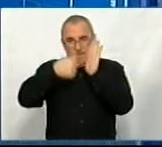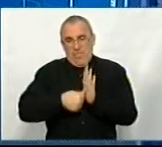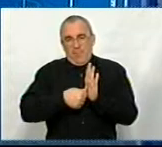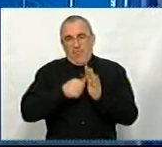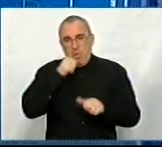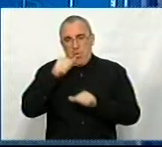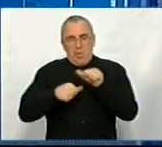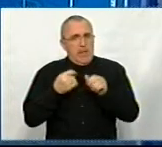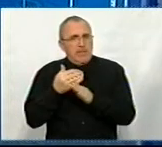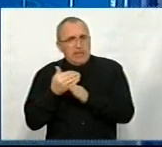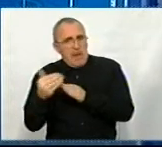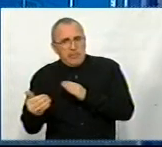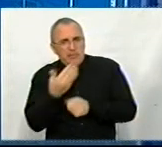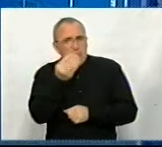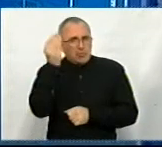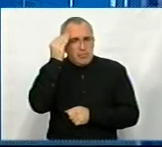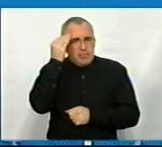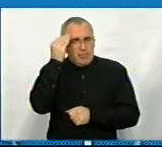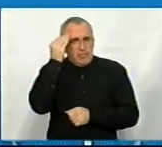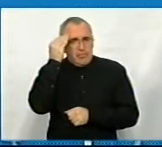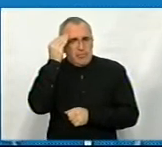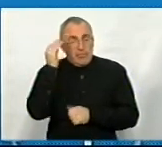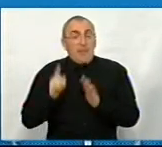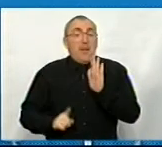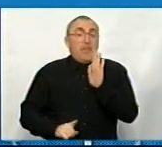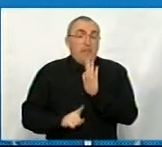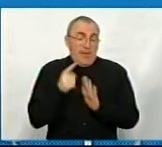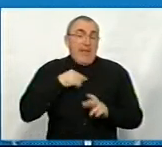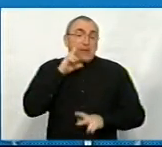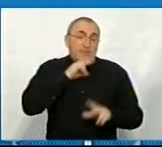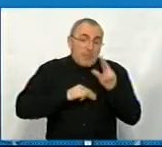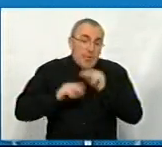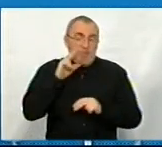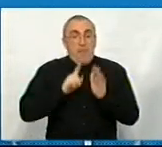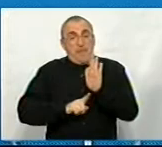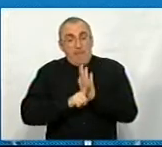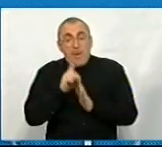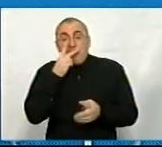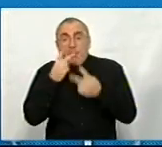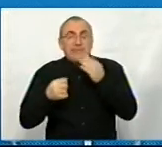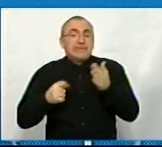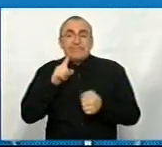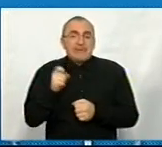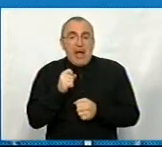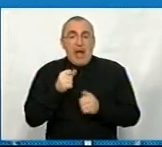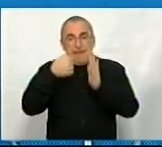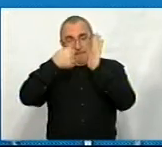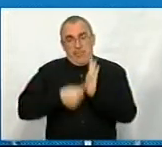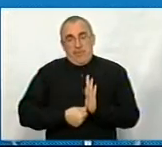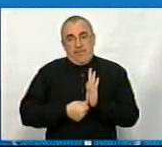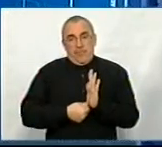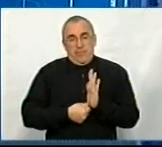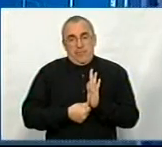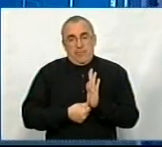пізніше, на вашу думку? Ну, почнемо, я сподіваюся, що почнемо їх бачити за півроку. Перші